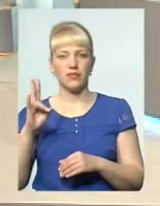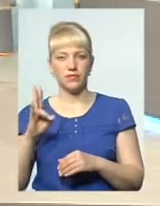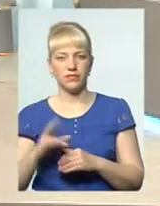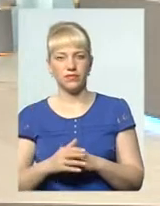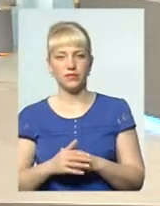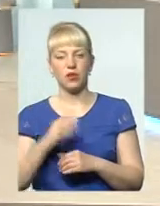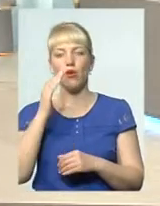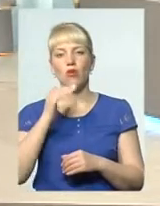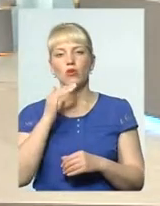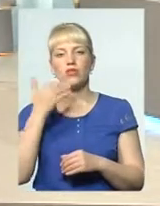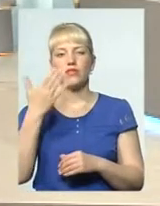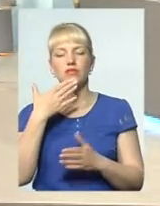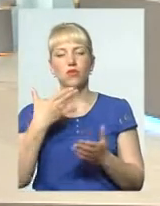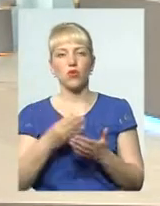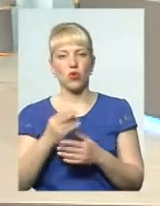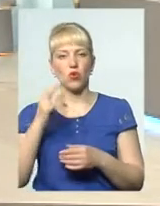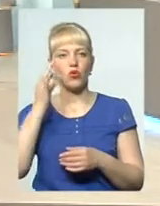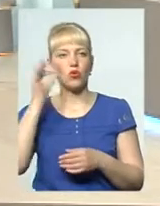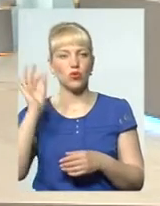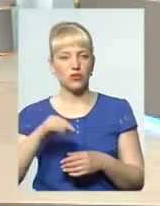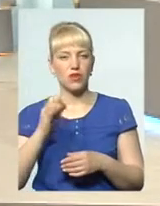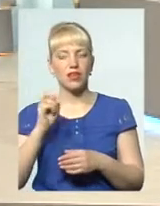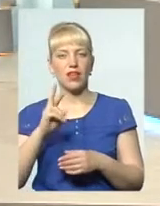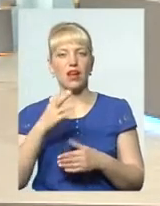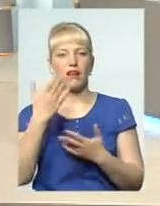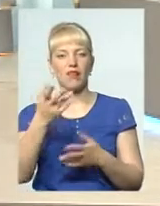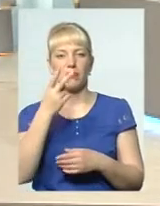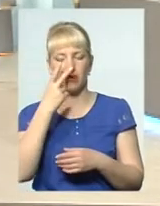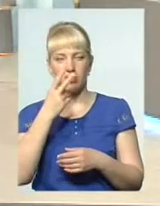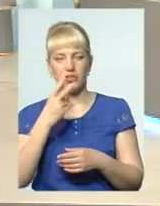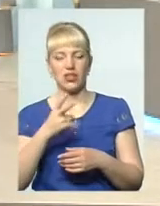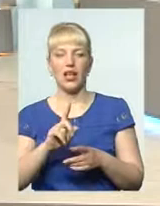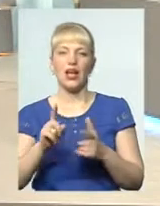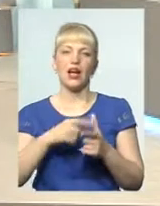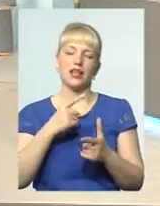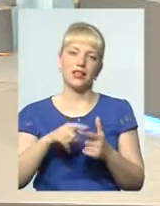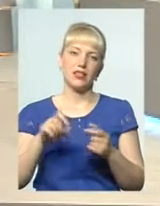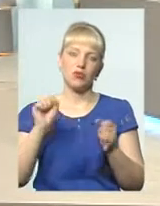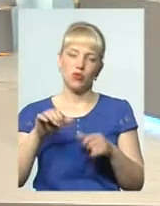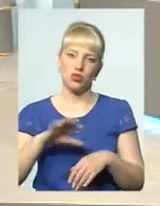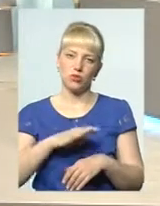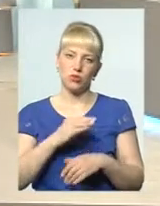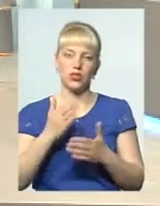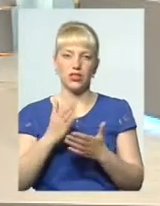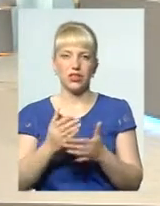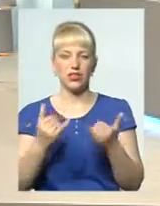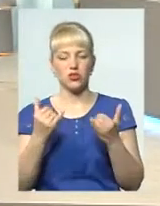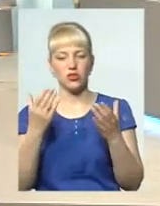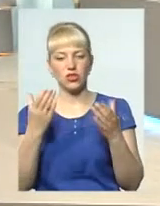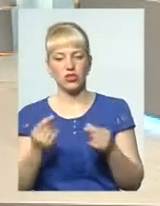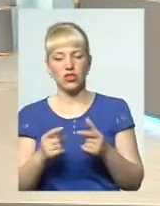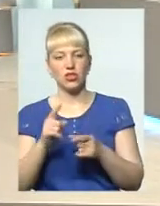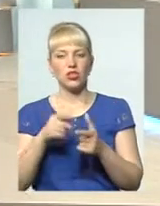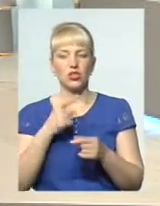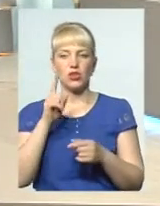ви свого досвіду, як ви бачите, альтернатива може бути, є вона на сьогоднішній день, чи поки